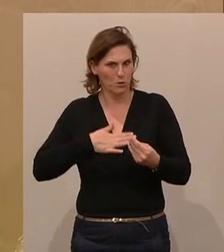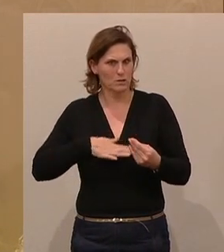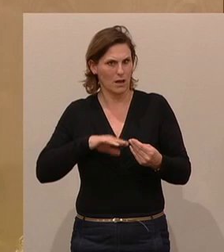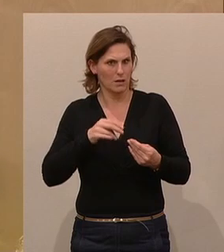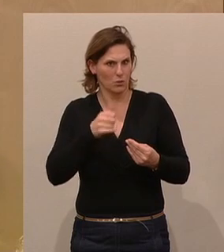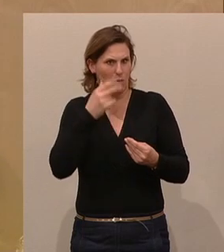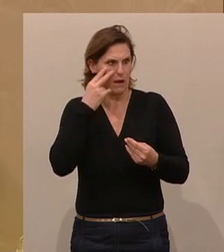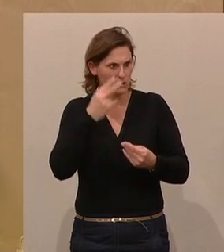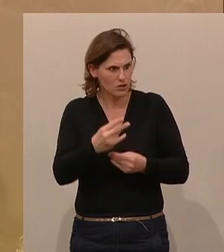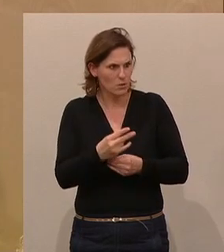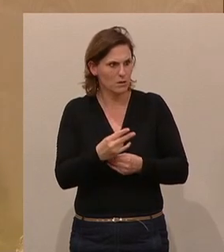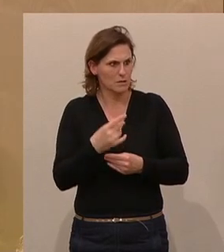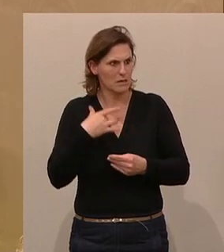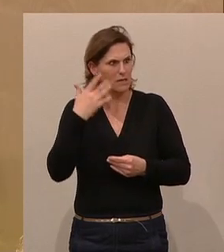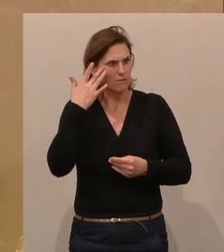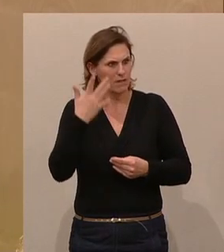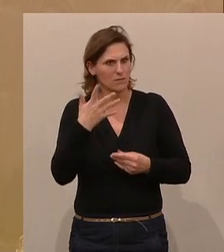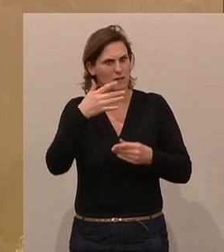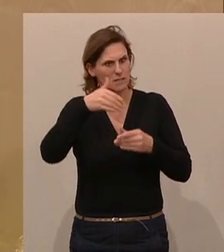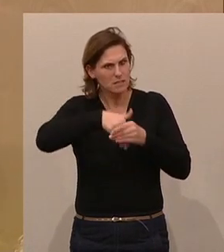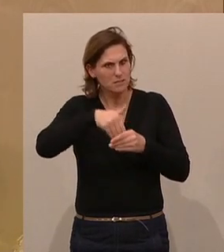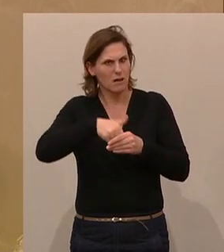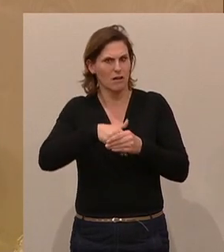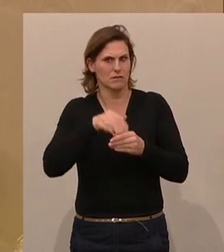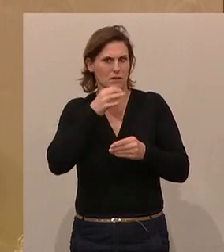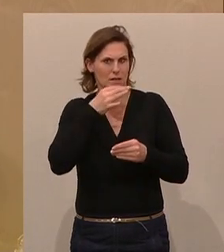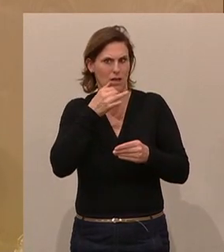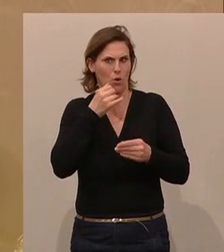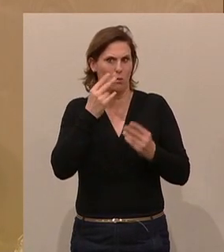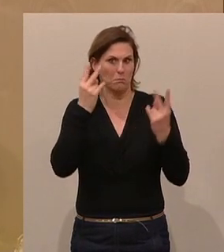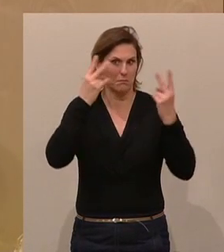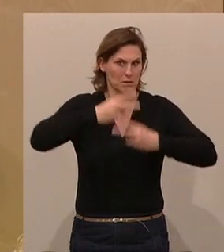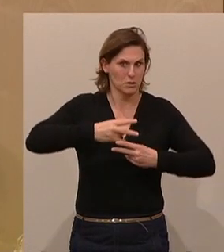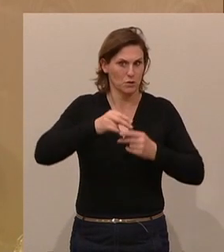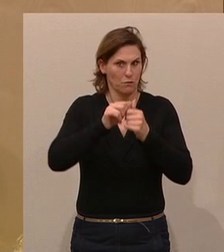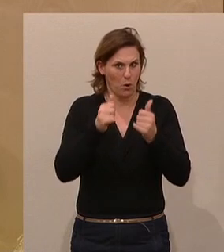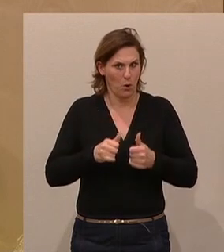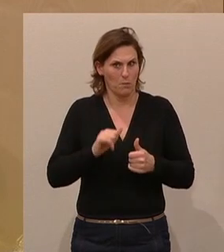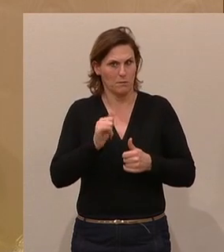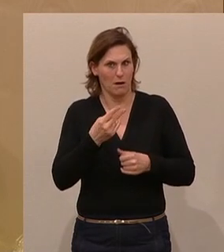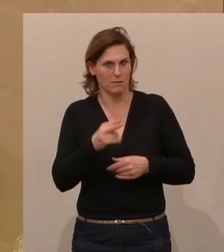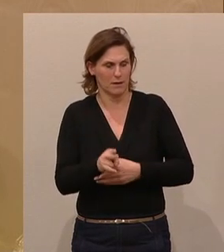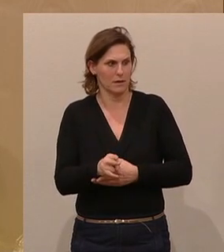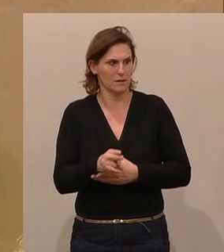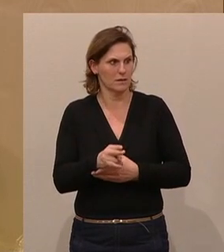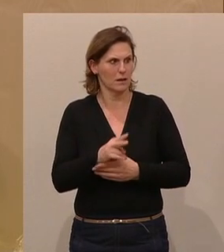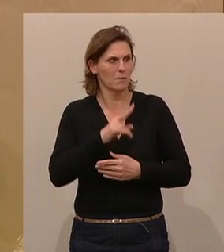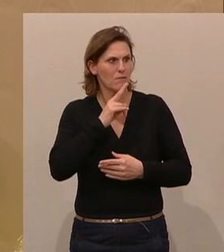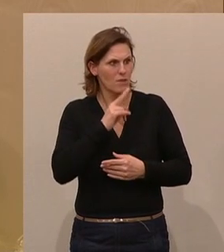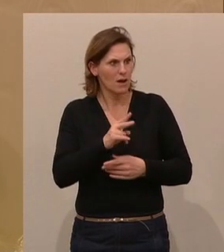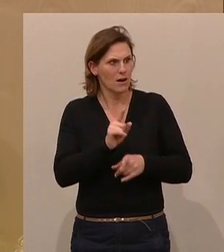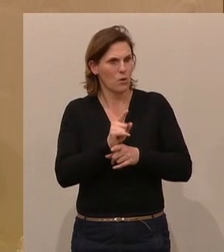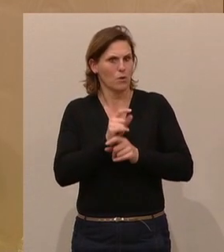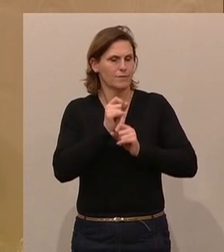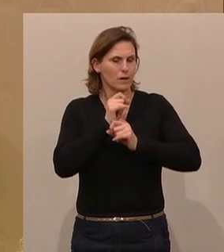zumindest noch anschauen, weil ich nicht weiß, ob man dem jetzt in der Form zustimmen kann. Aber Tatsache ist,